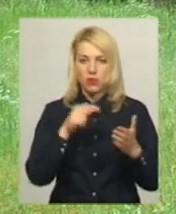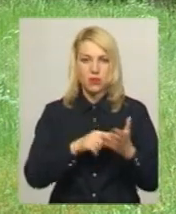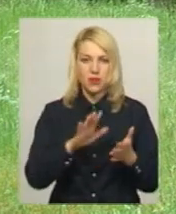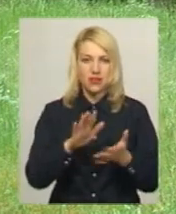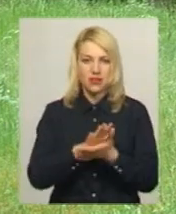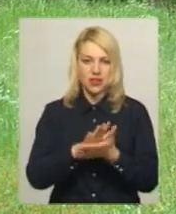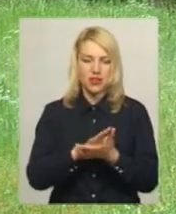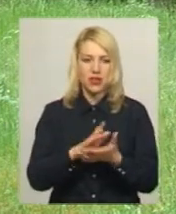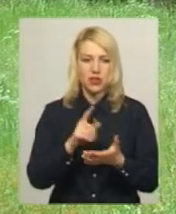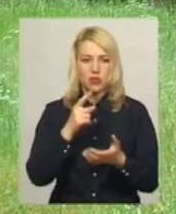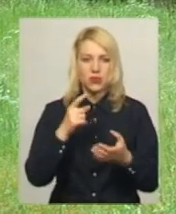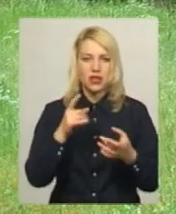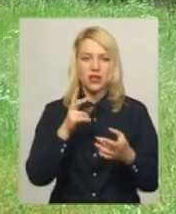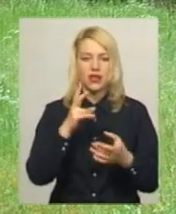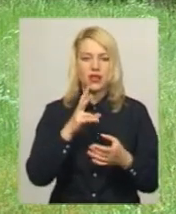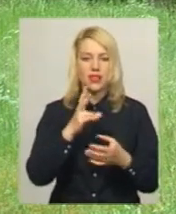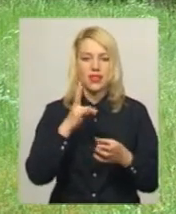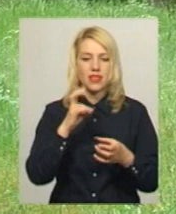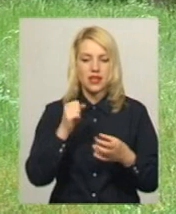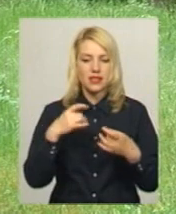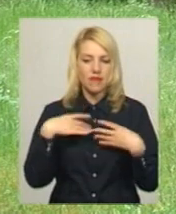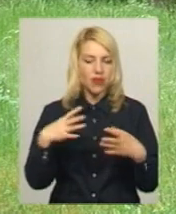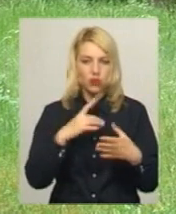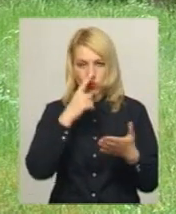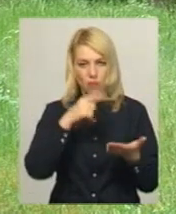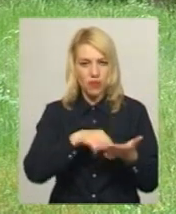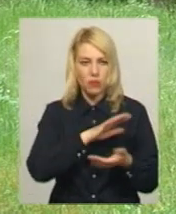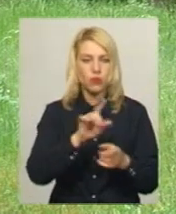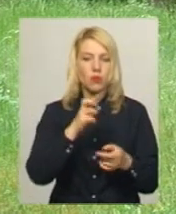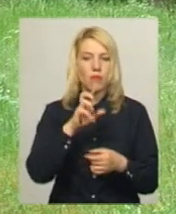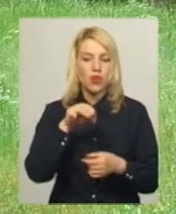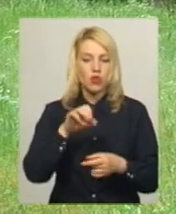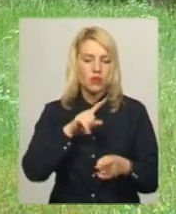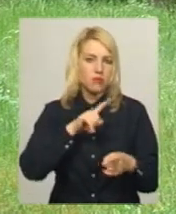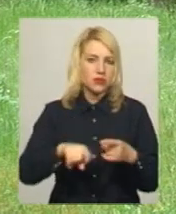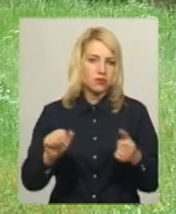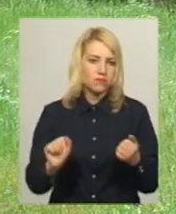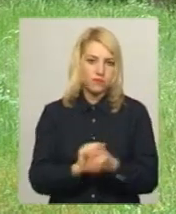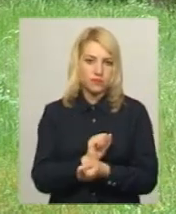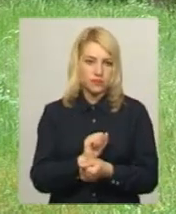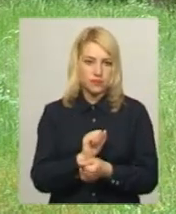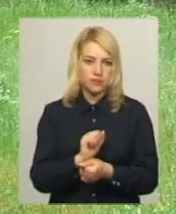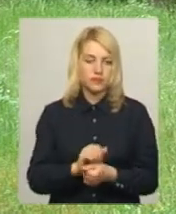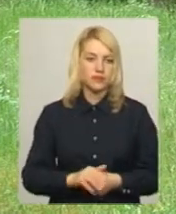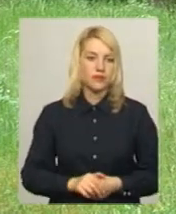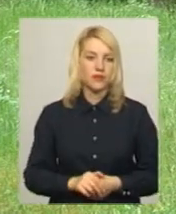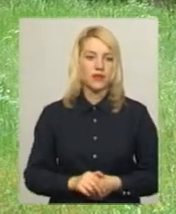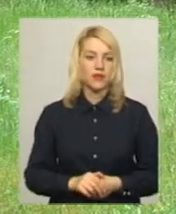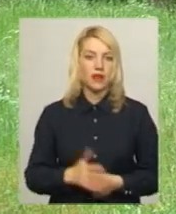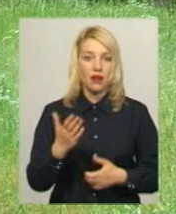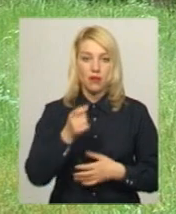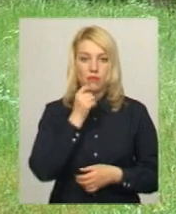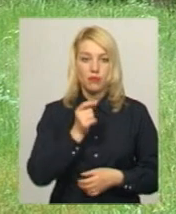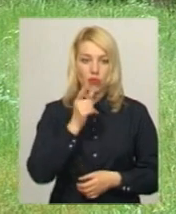навіть на свято, на вихідний мусиш виходити. Тому що бетон, буває, моменти підходять, і якщо прогавив,